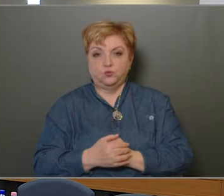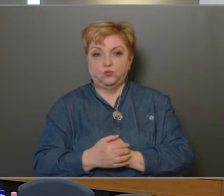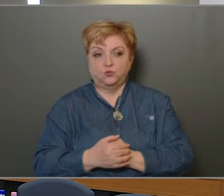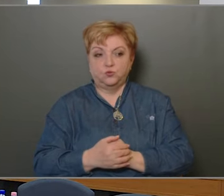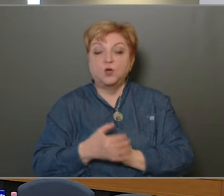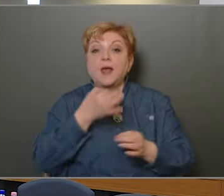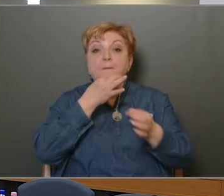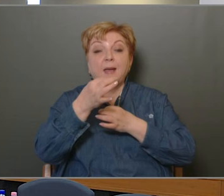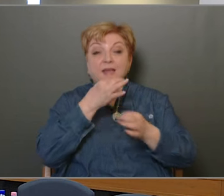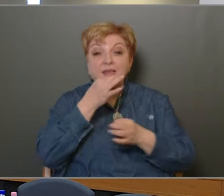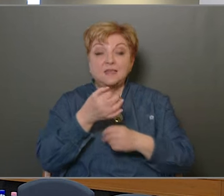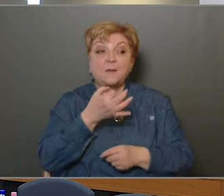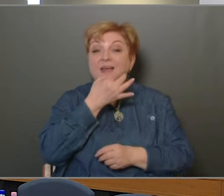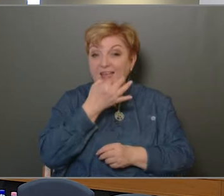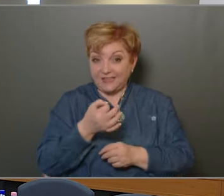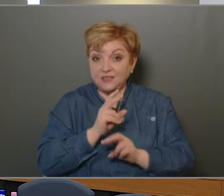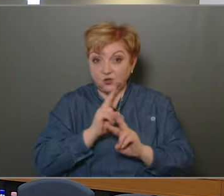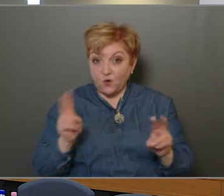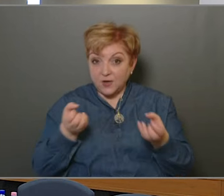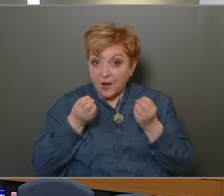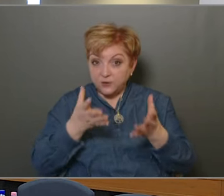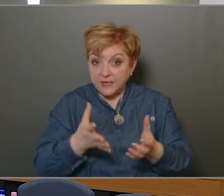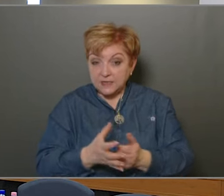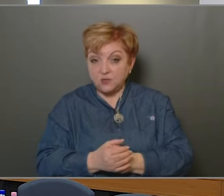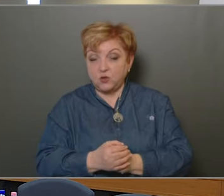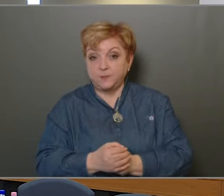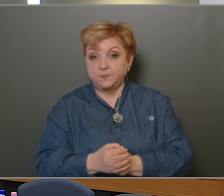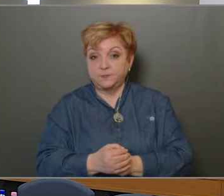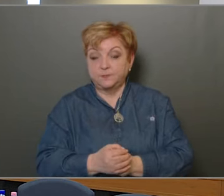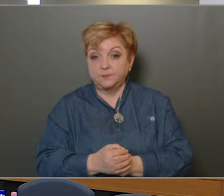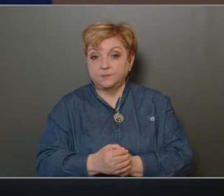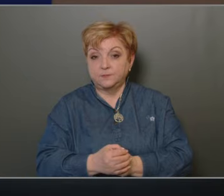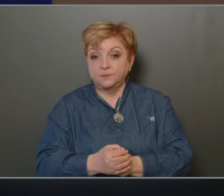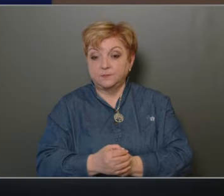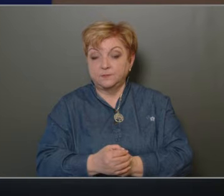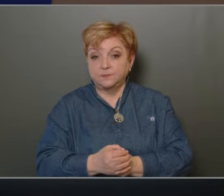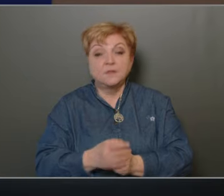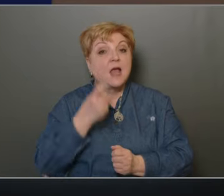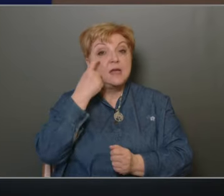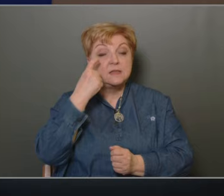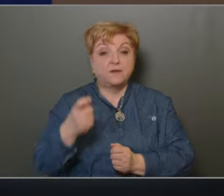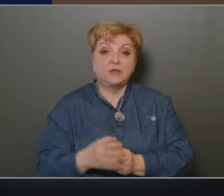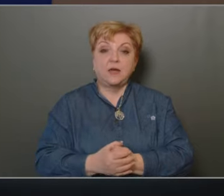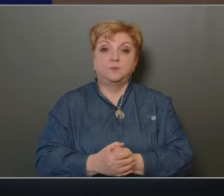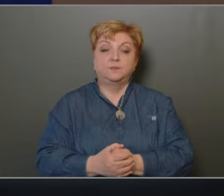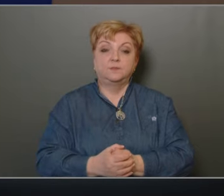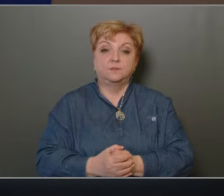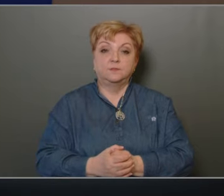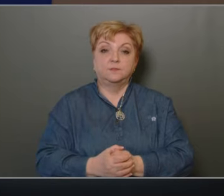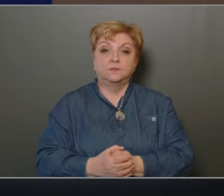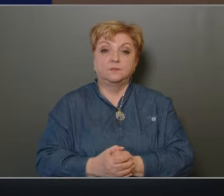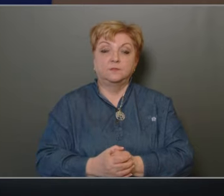Megkérdezem, hogy kérdés van-e az előterjesztéssel kapcsolatosan? Észrevétel van-e?